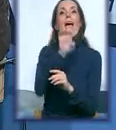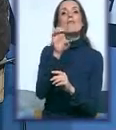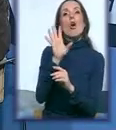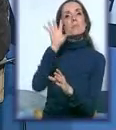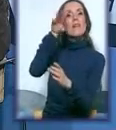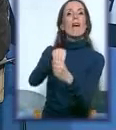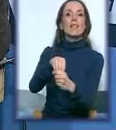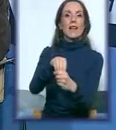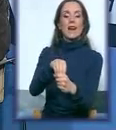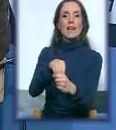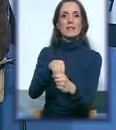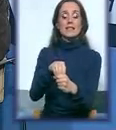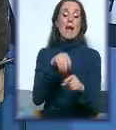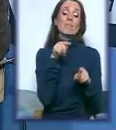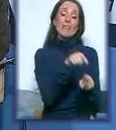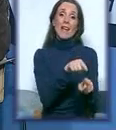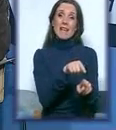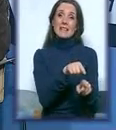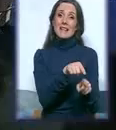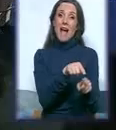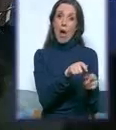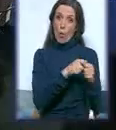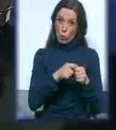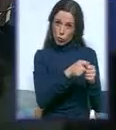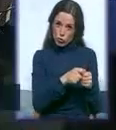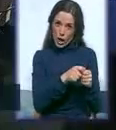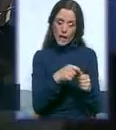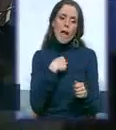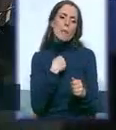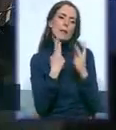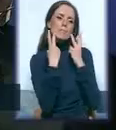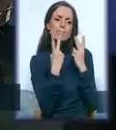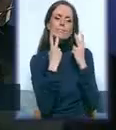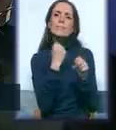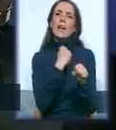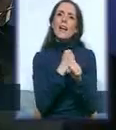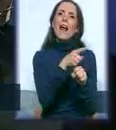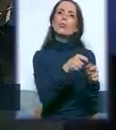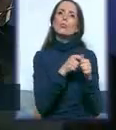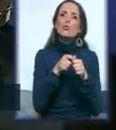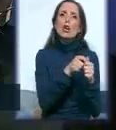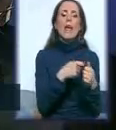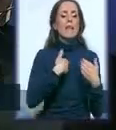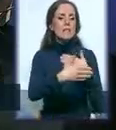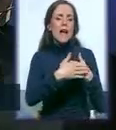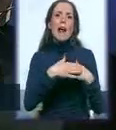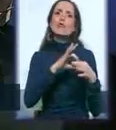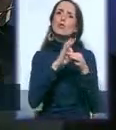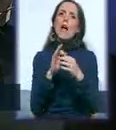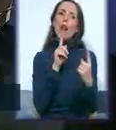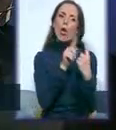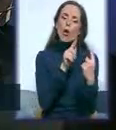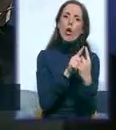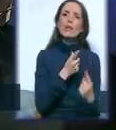Po pitanju udruženja, znači, pratimo rad, sarađujemo, imamo stalne kontakte i